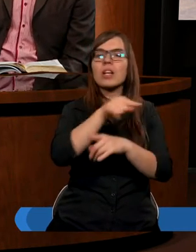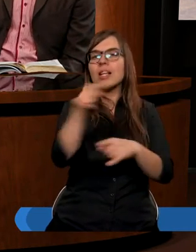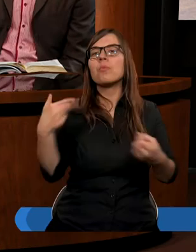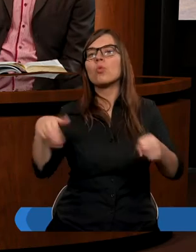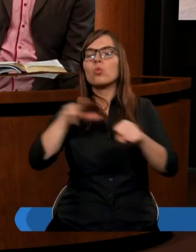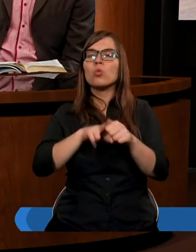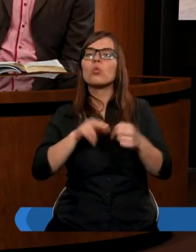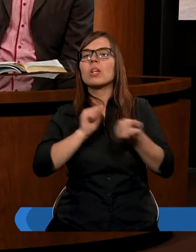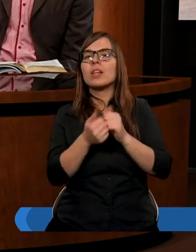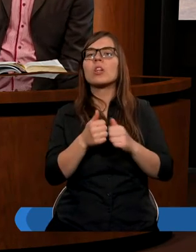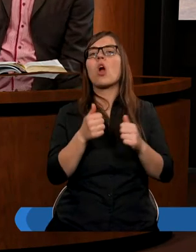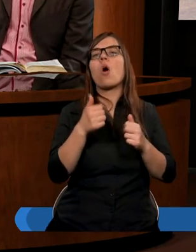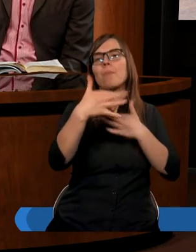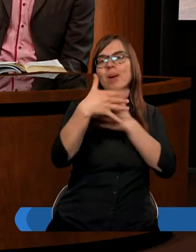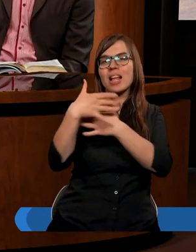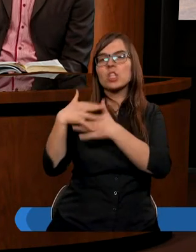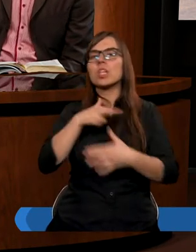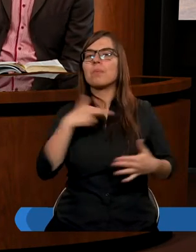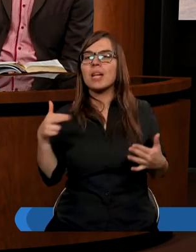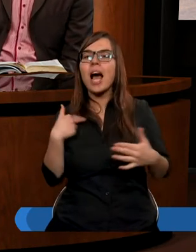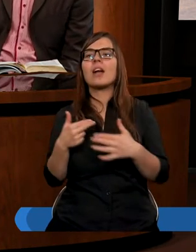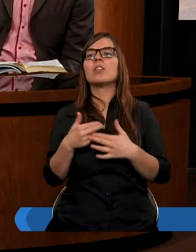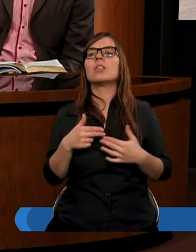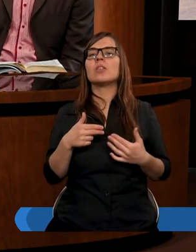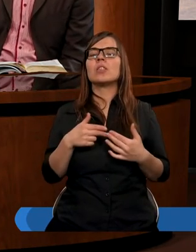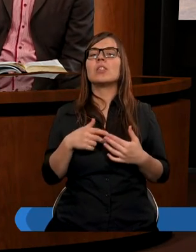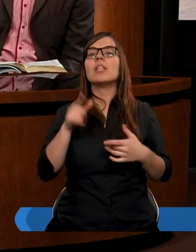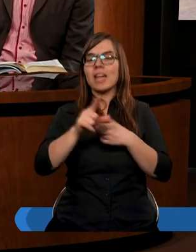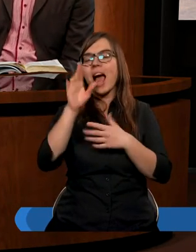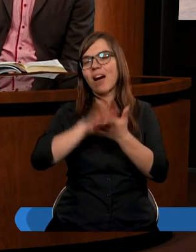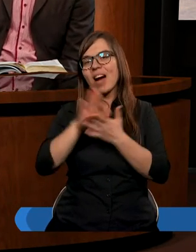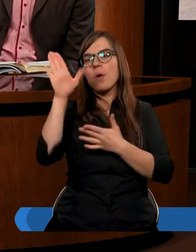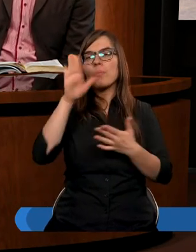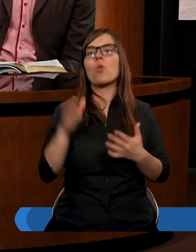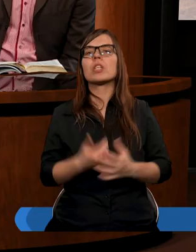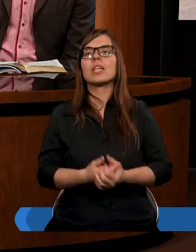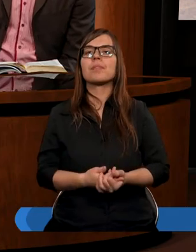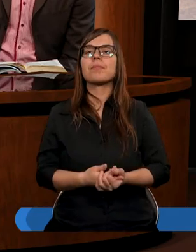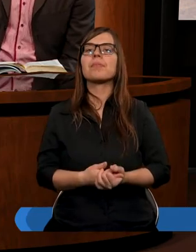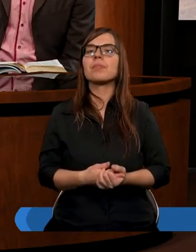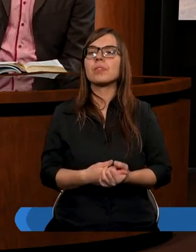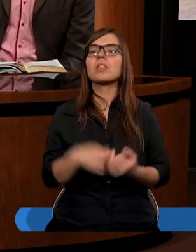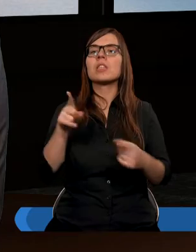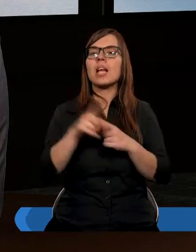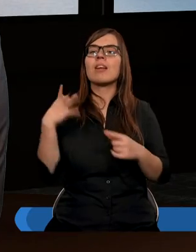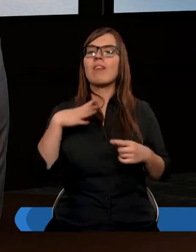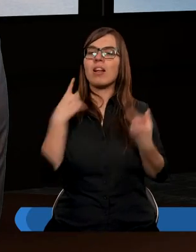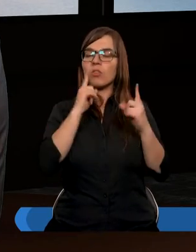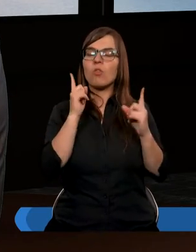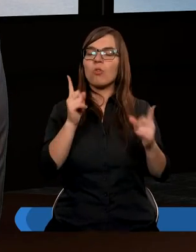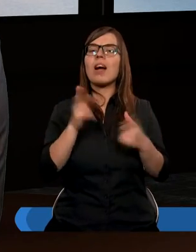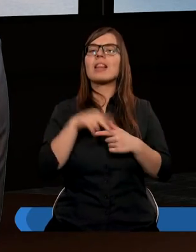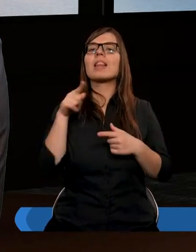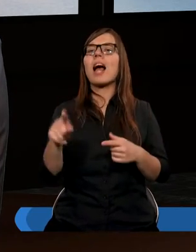którzy są bliźnimi naszymi, tak mówiąc, językiem biblijnym, a nie chwały Bogu. Myślę, że jeszcze warto tu zwrócić też